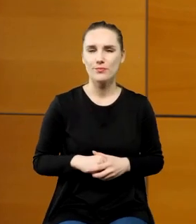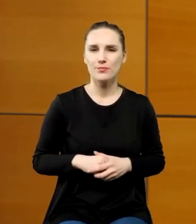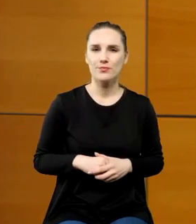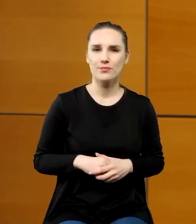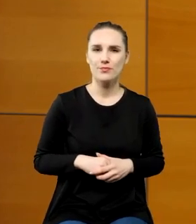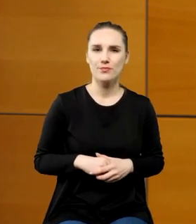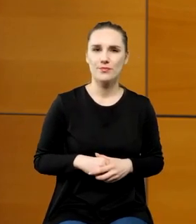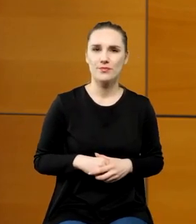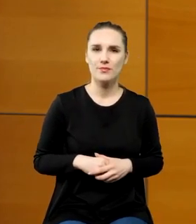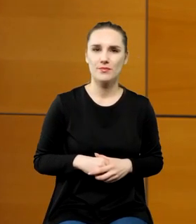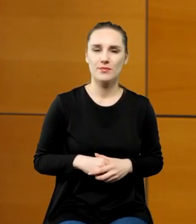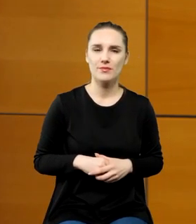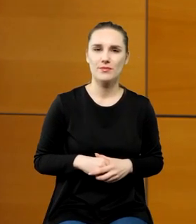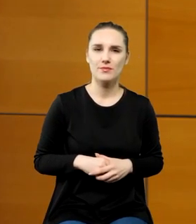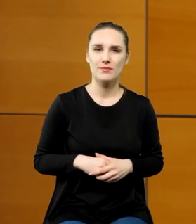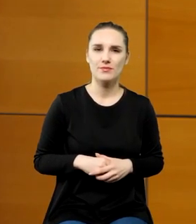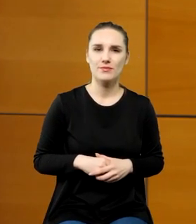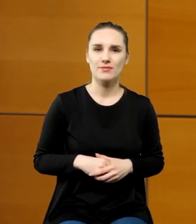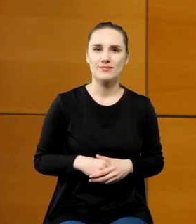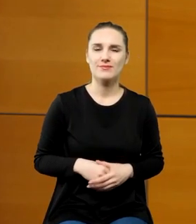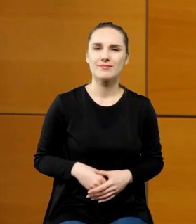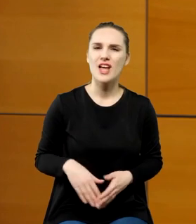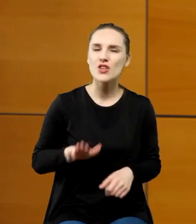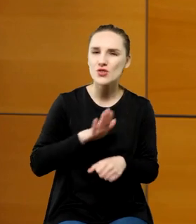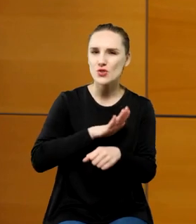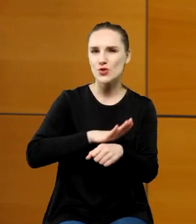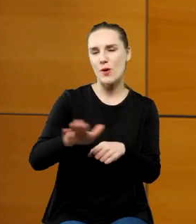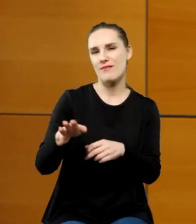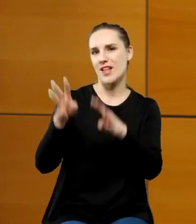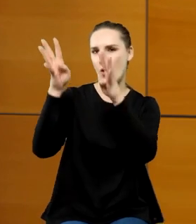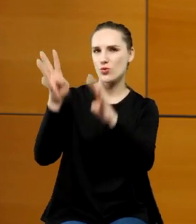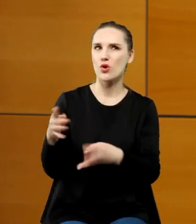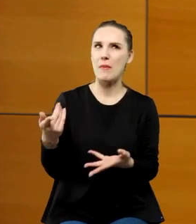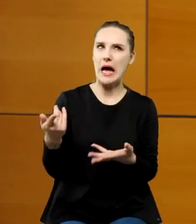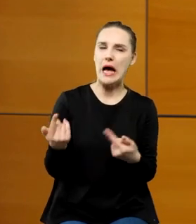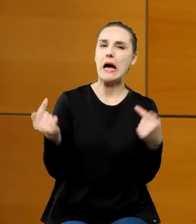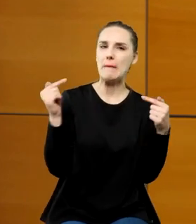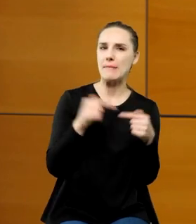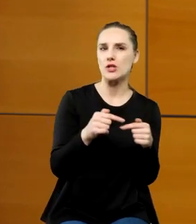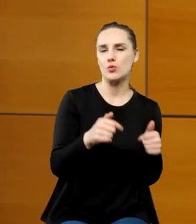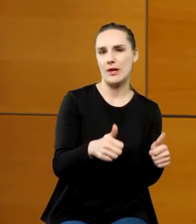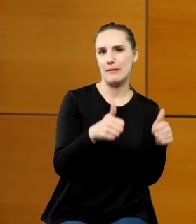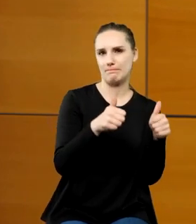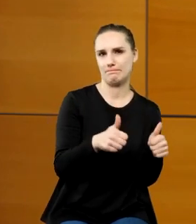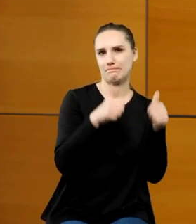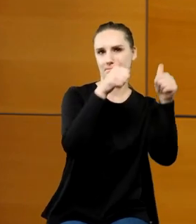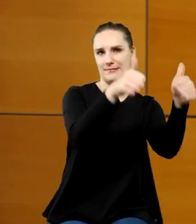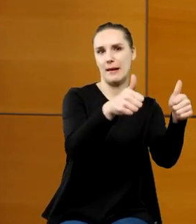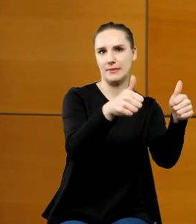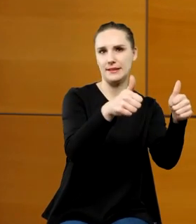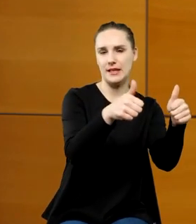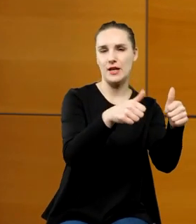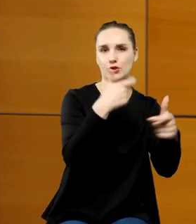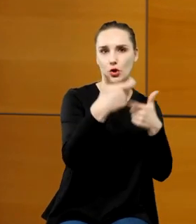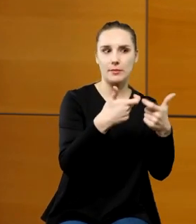zaczynają weszli, dochodzą do wniosku, że skoro taka sławna postać, takaś tablica by się przydała, no to jest Janem Kopernikiem, bo już zapomniano, jak miał na imię, bo tylko